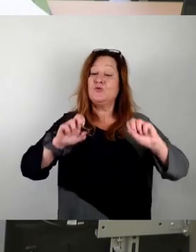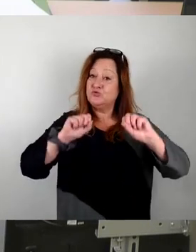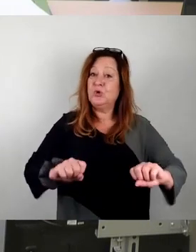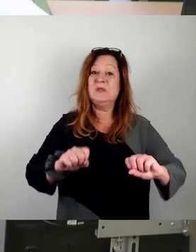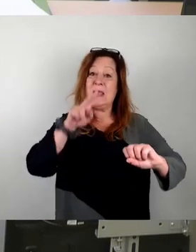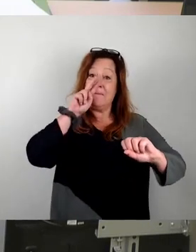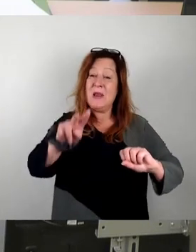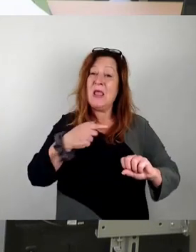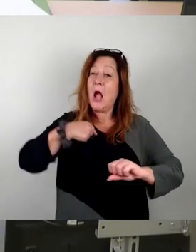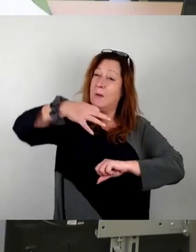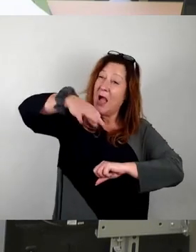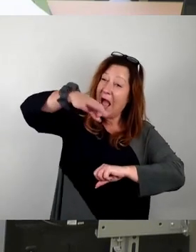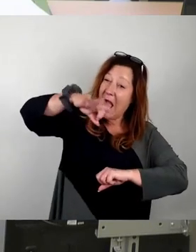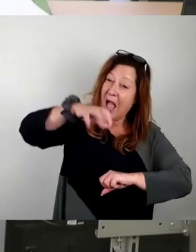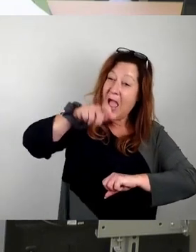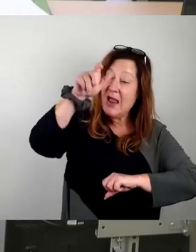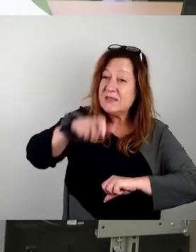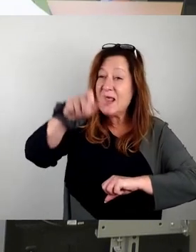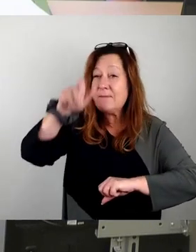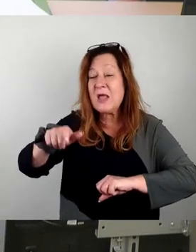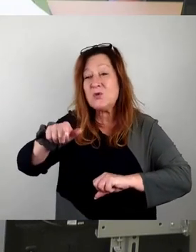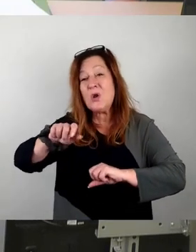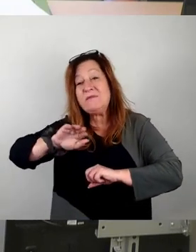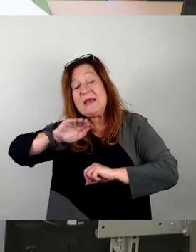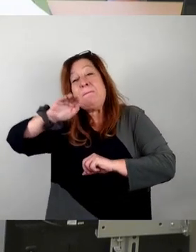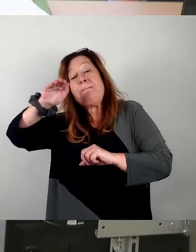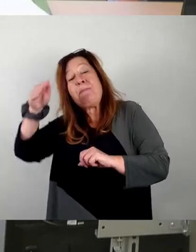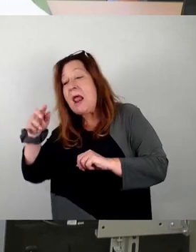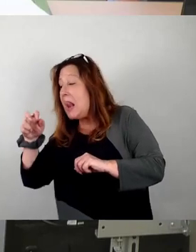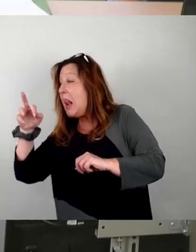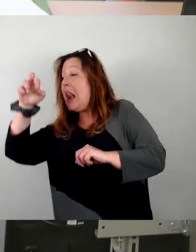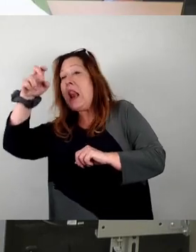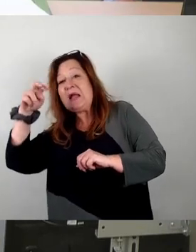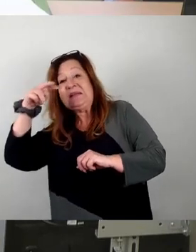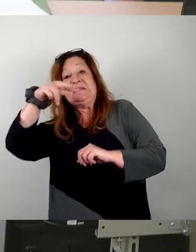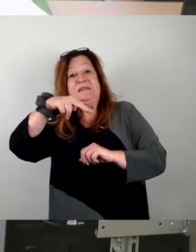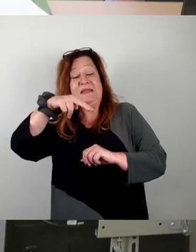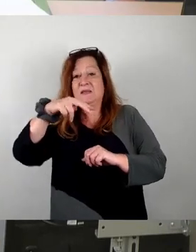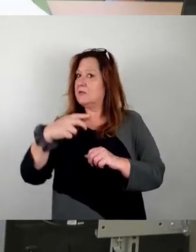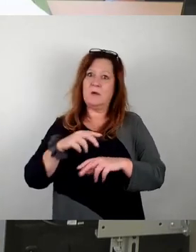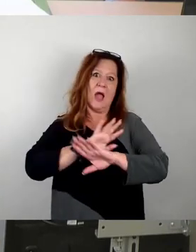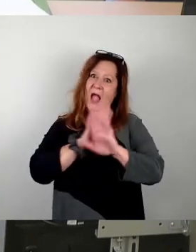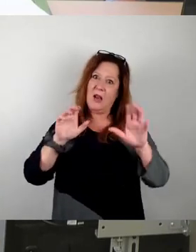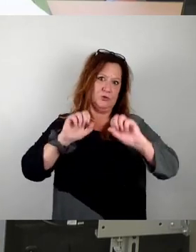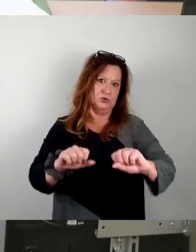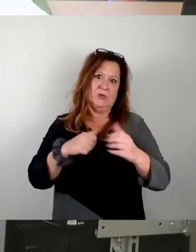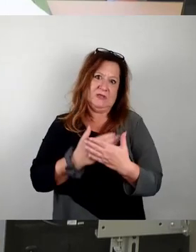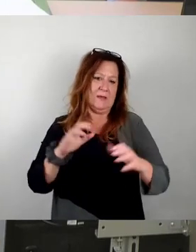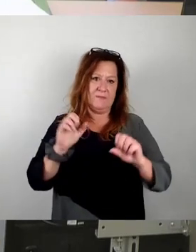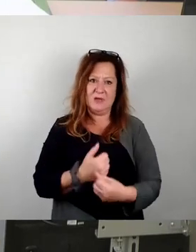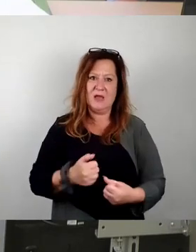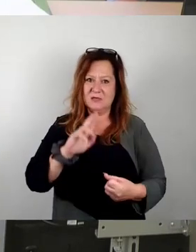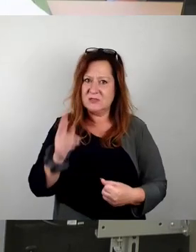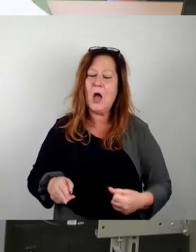einzelnen Blick von irgendeinem Hang in dieser Stadt oder am Rand der Stadt auf die Stadt schützen. Deswegen Änderungsantrag